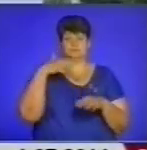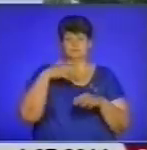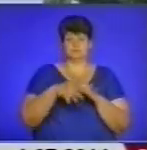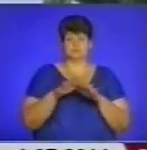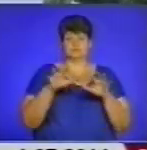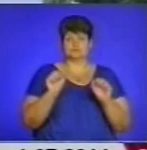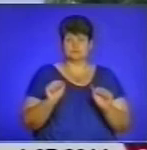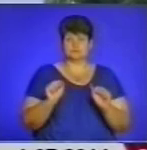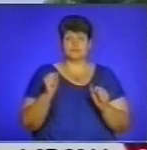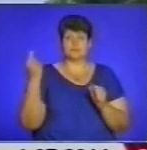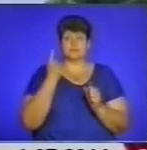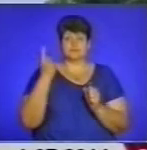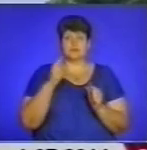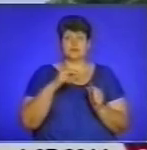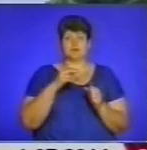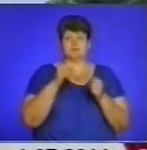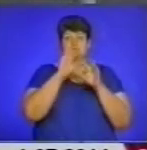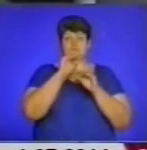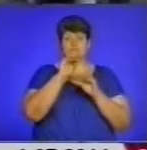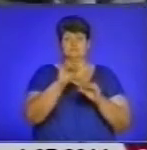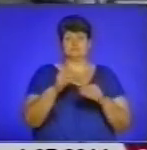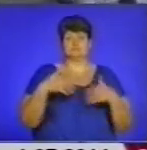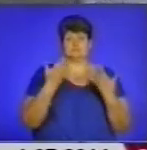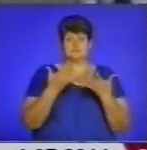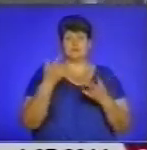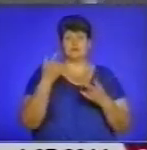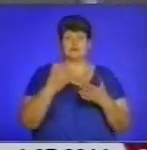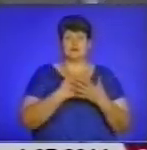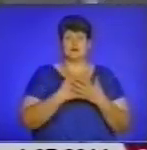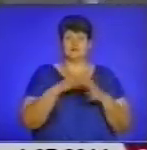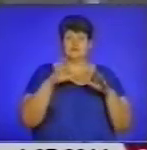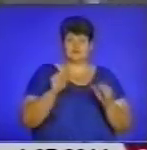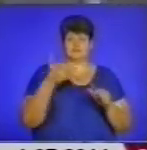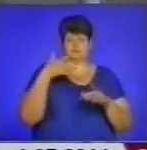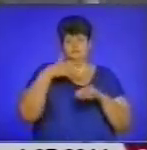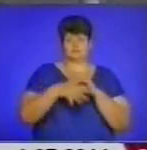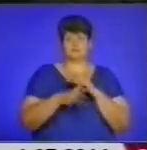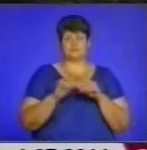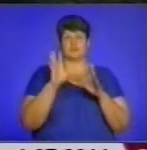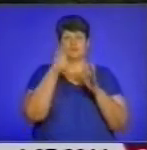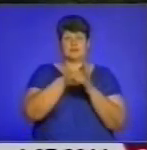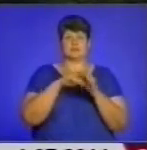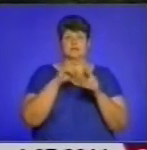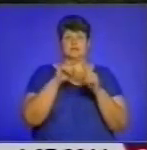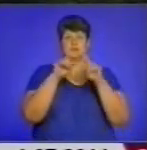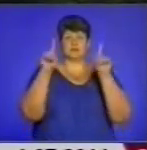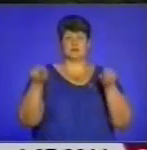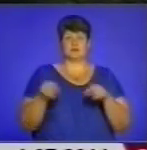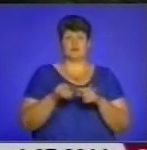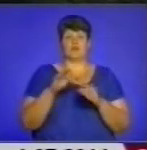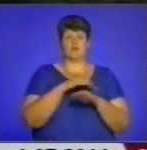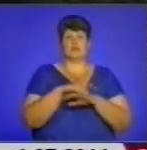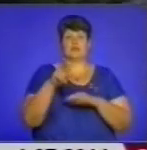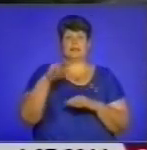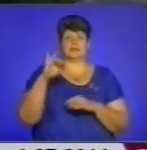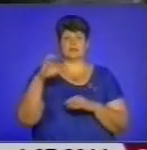Тим паче, що на перші усні звернення активістів влада міста вже відреагувала, внесені зміни в знаки на вулиці Листопадовій, зняті